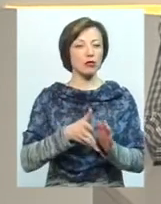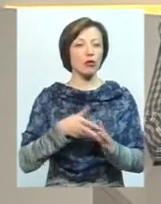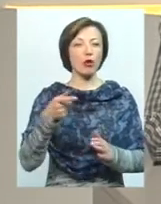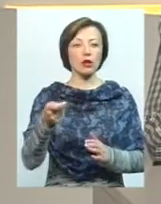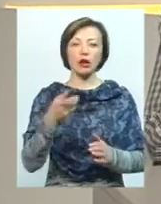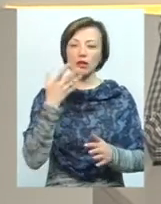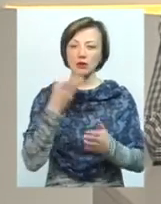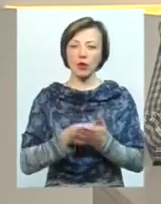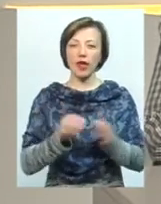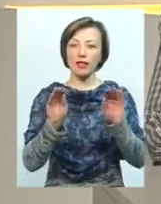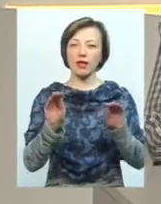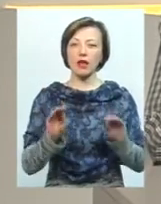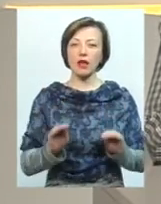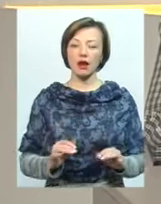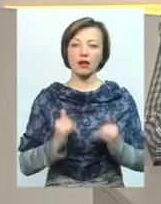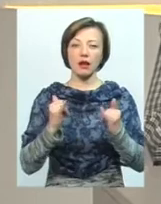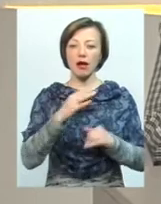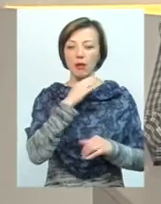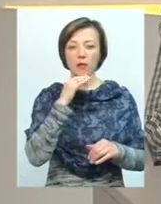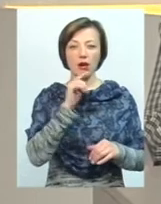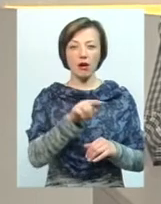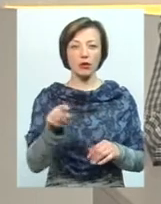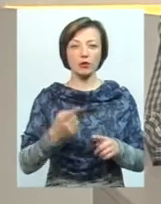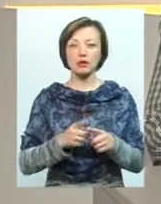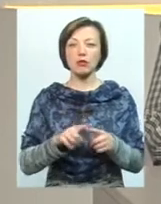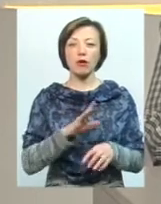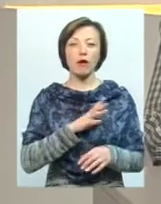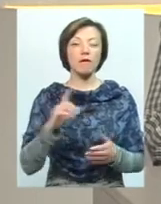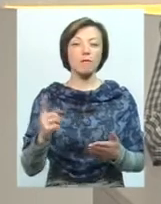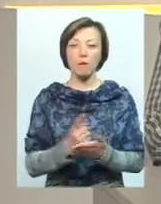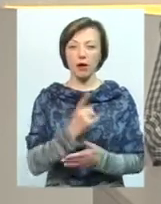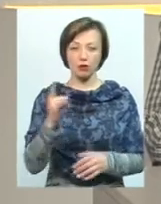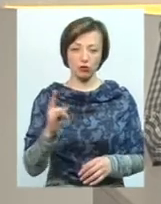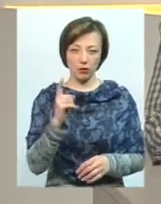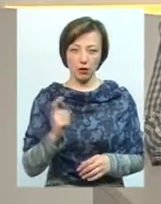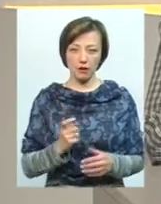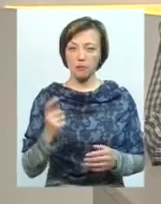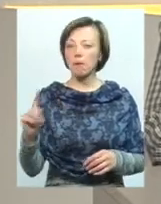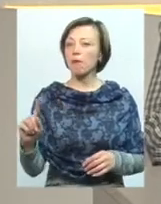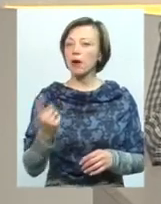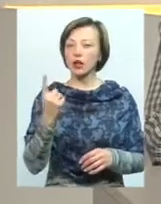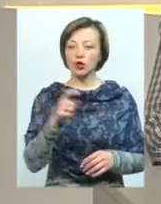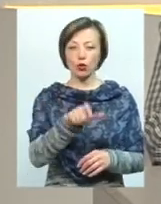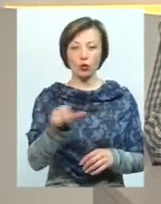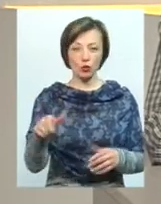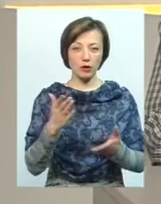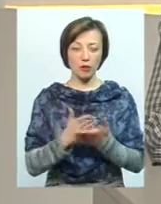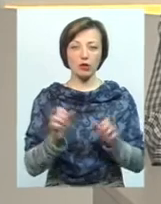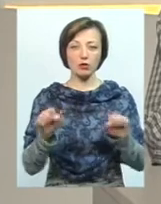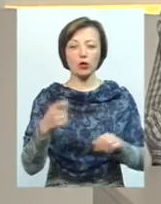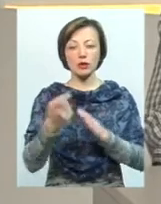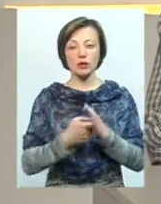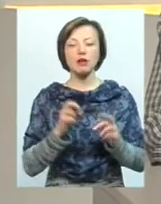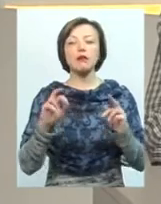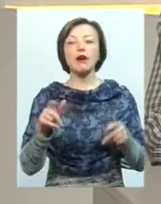декларації. І для багатьох з них це було вперше. І вперше мешканці міста Хмельницького мають змогу дізнатися,